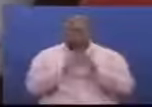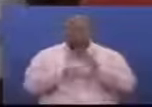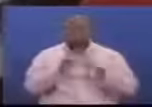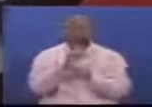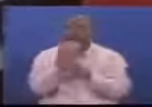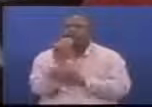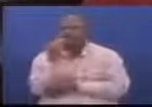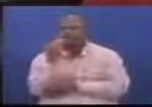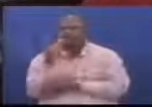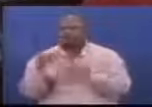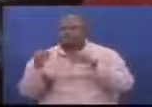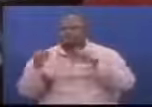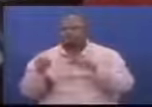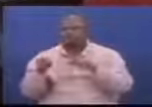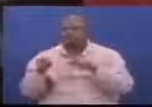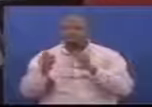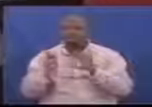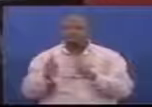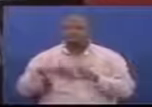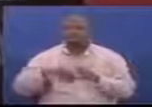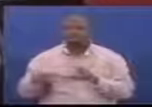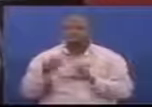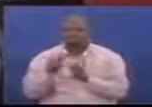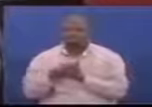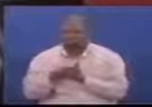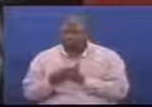Kama waziri wakenda